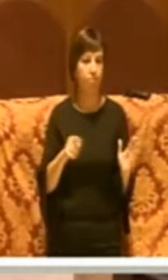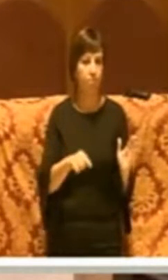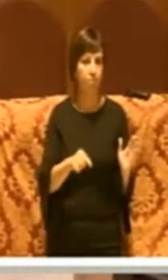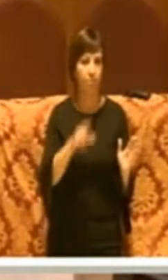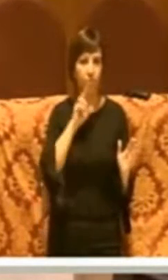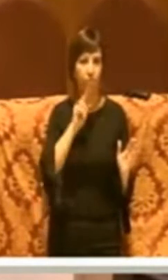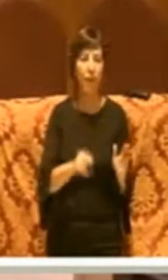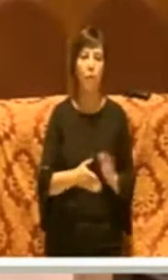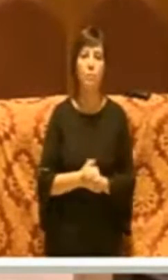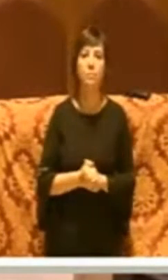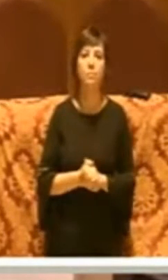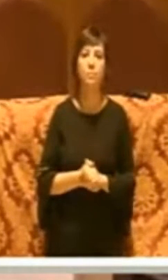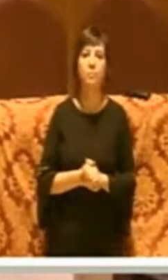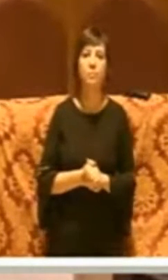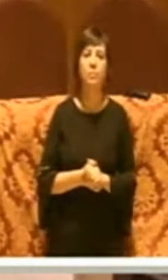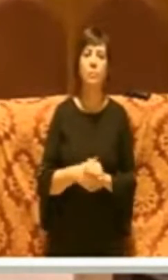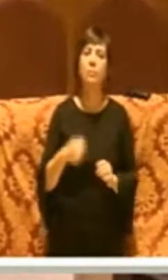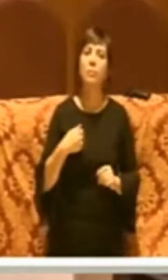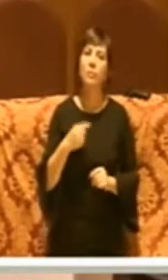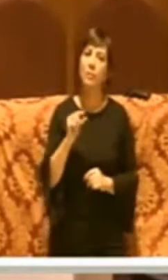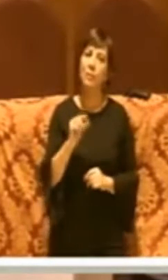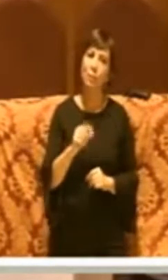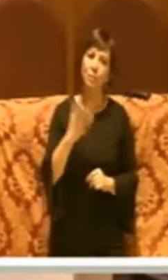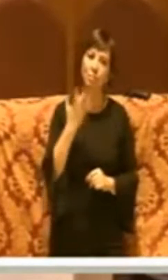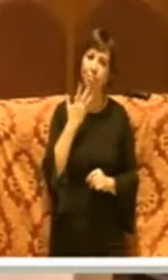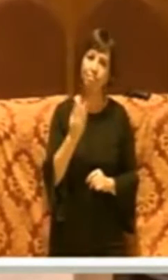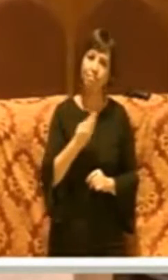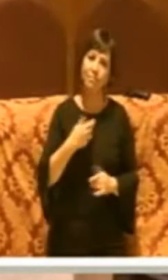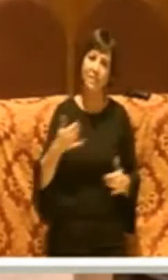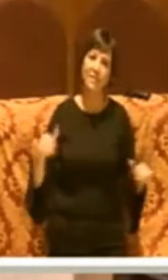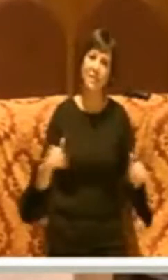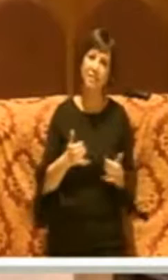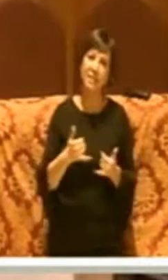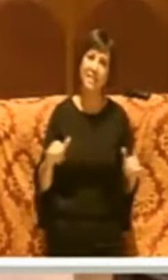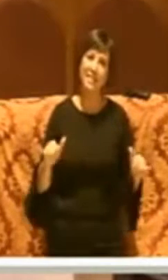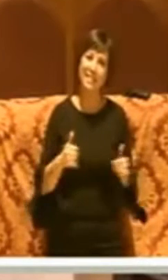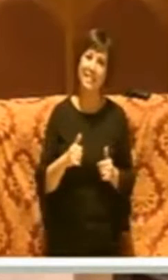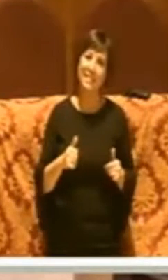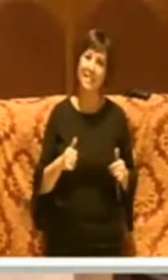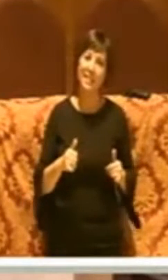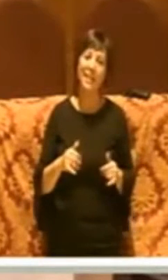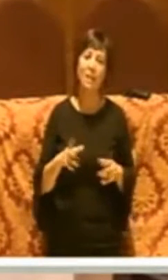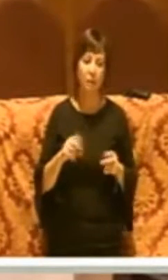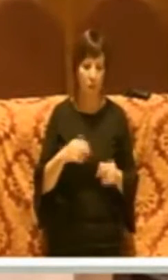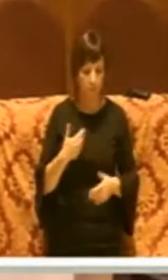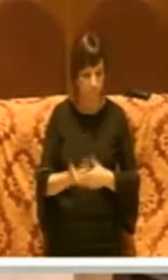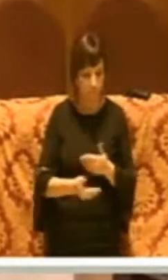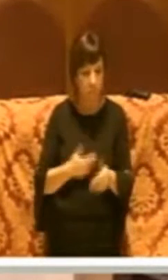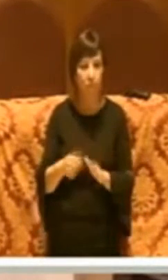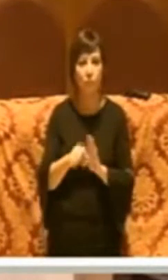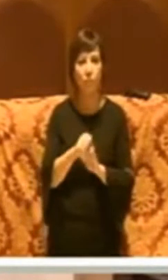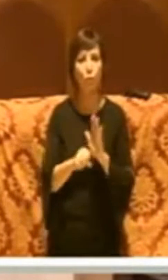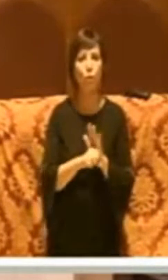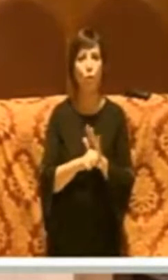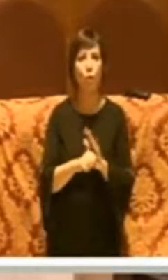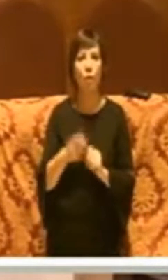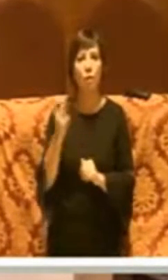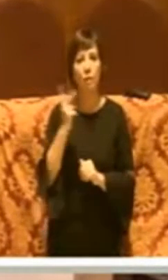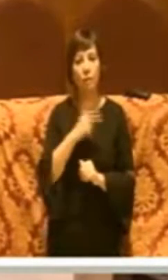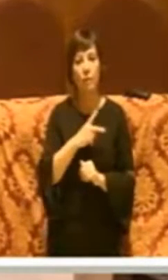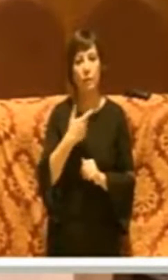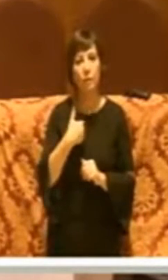Allora, così mi sono un po' divertita e ho ripercorso un po' la storia, no? Perché, insomma,